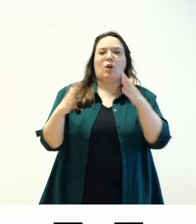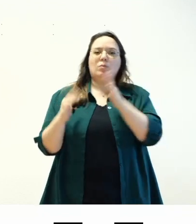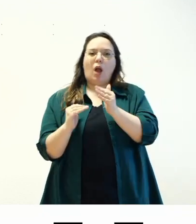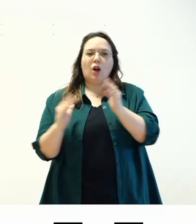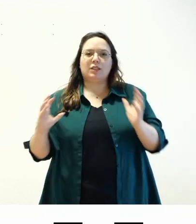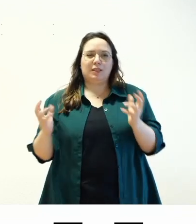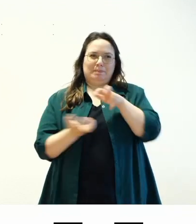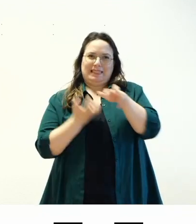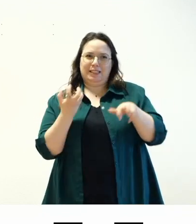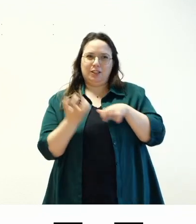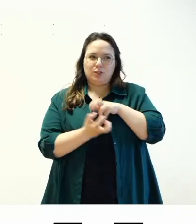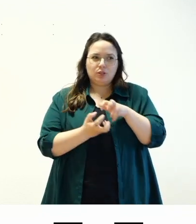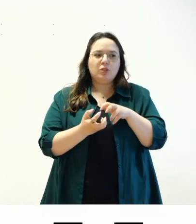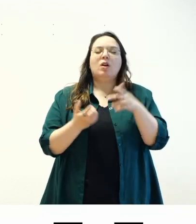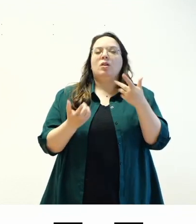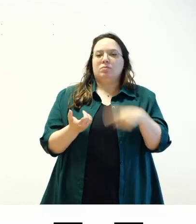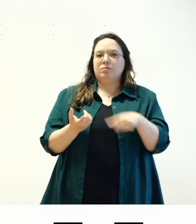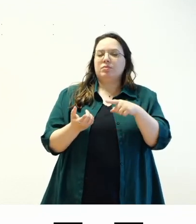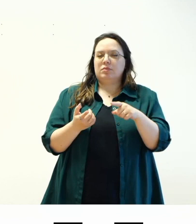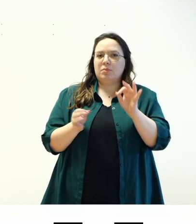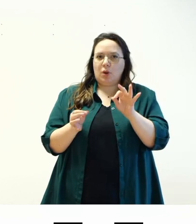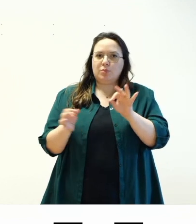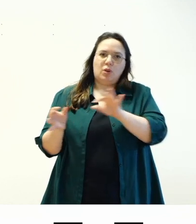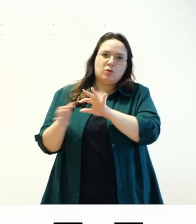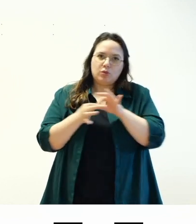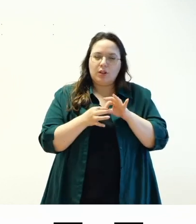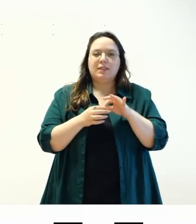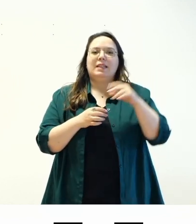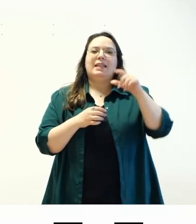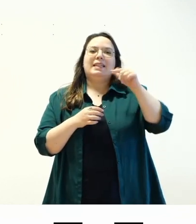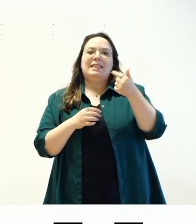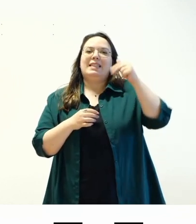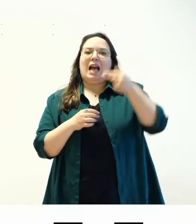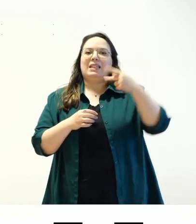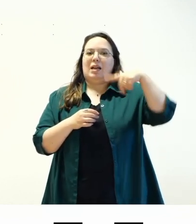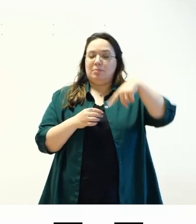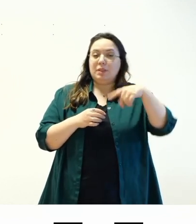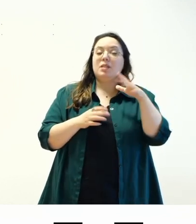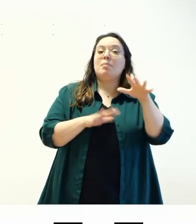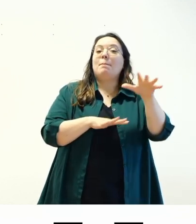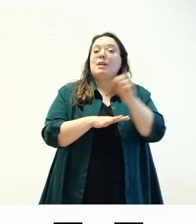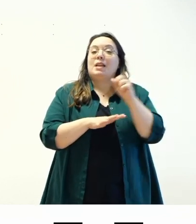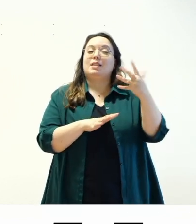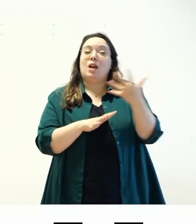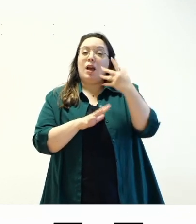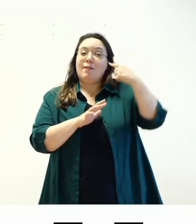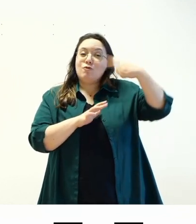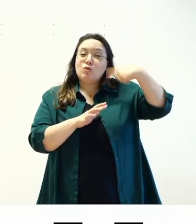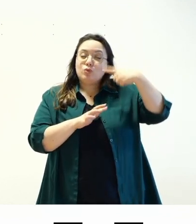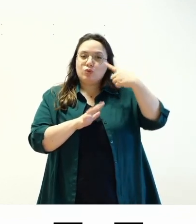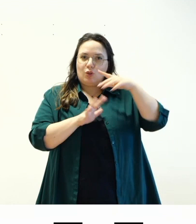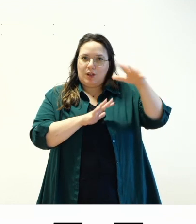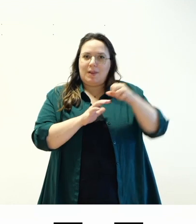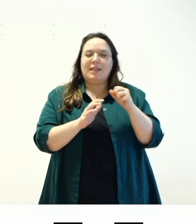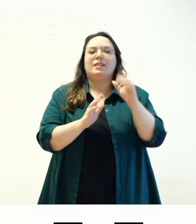utilizzare in sostanza quelli che sono i template php ma vanno magari a prendere qualche funzionalità dall'editor